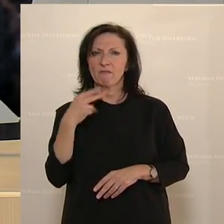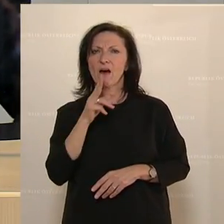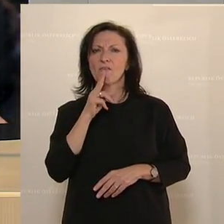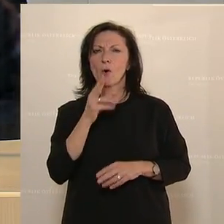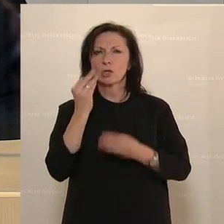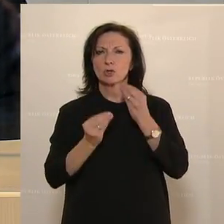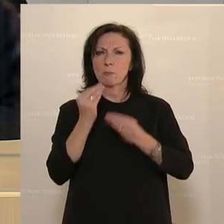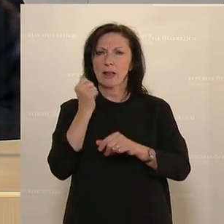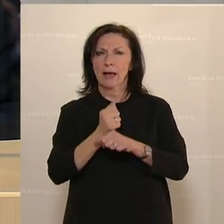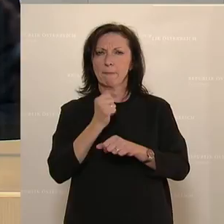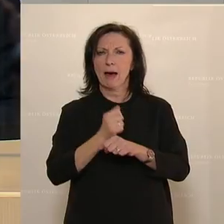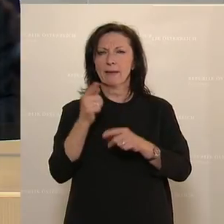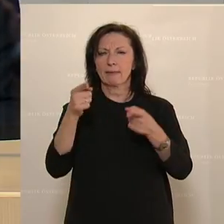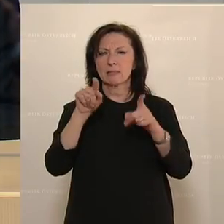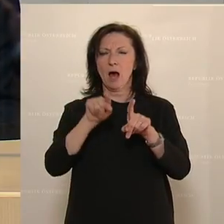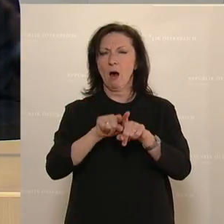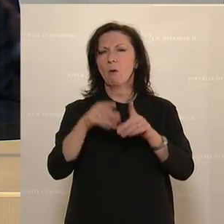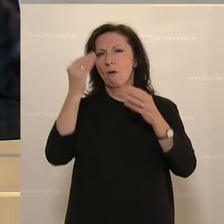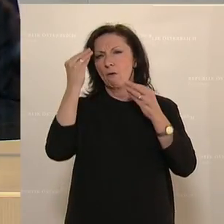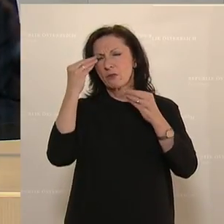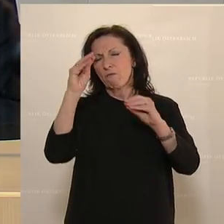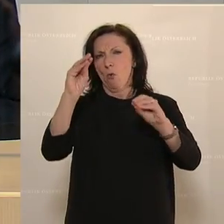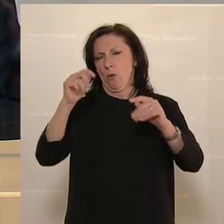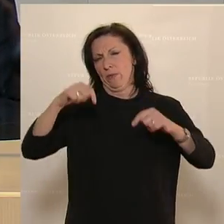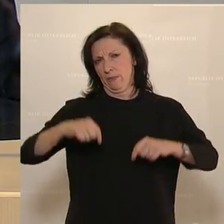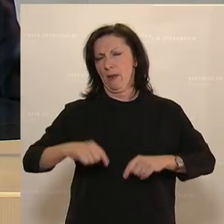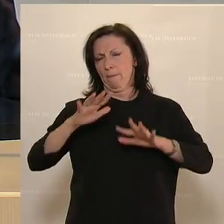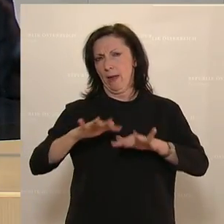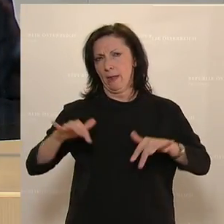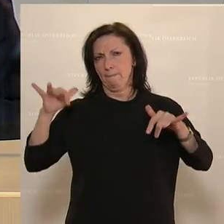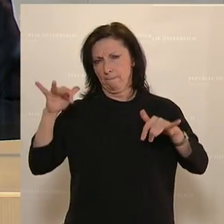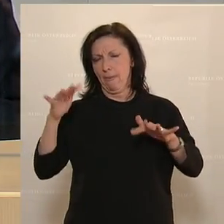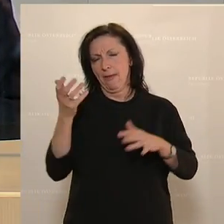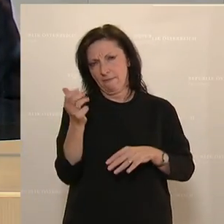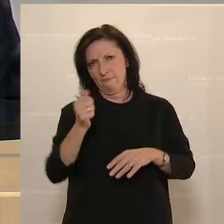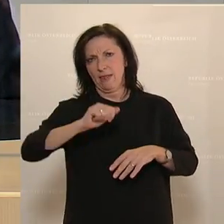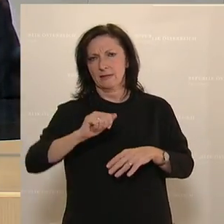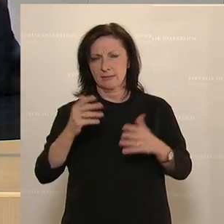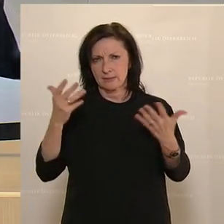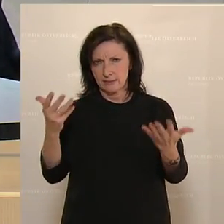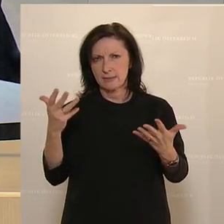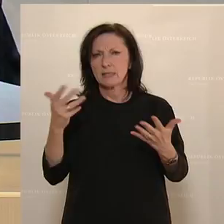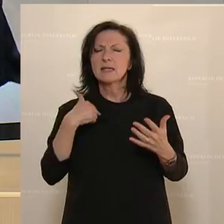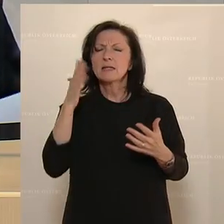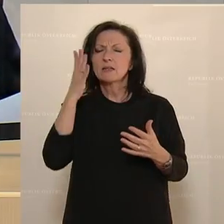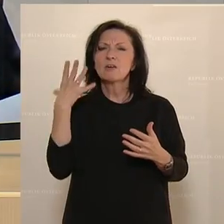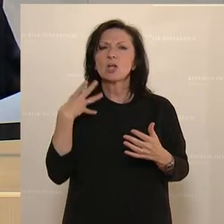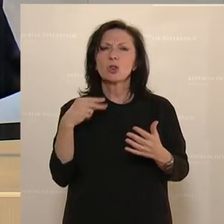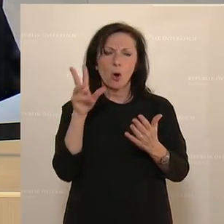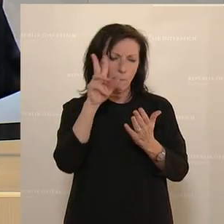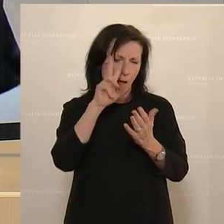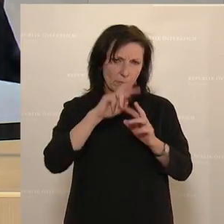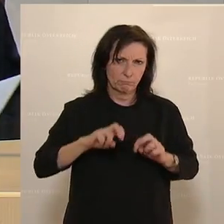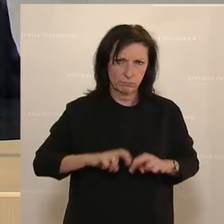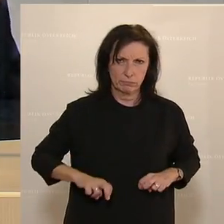Hauses verletzt. Ich schaue mir das dann noch an. Ich glaube, wir sollten mit diesen historischen Vergleichen, das kann nur mein Appell sein,